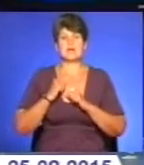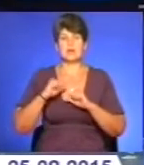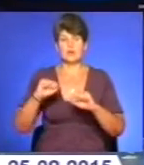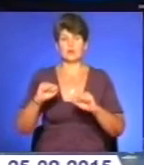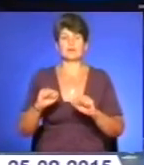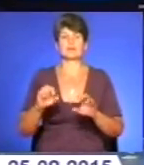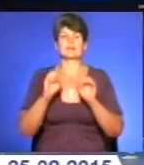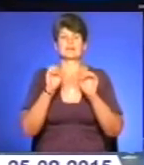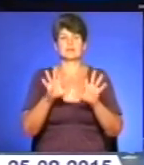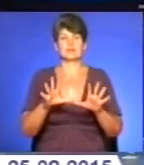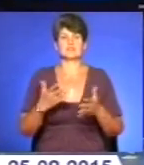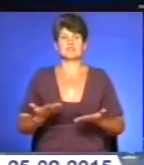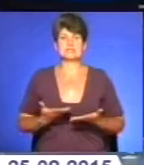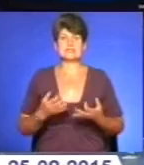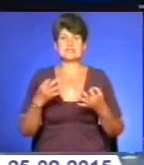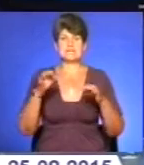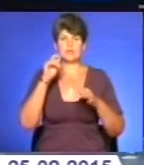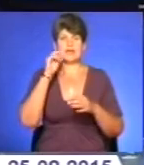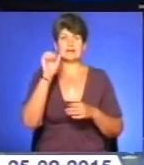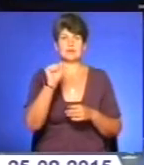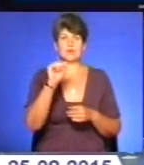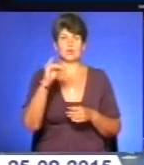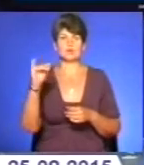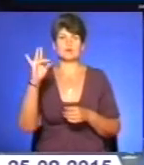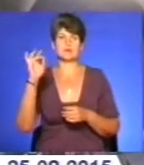своє життя за Незалежність України Андрія Юркевича.